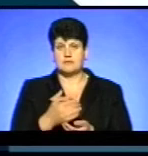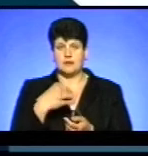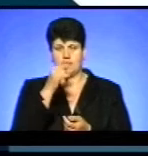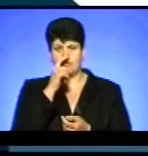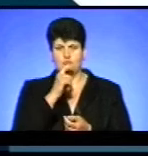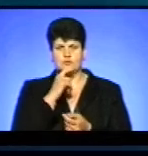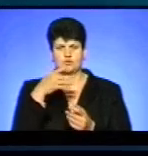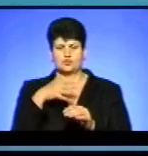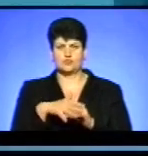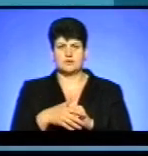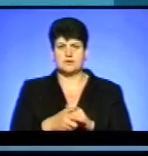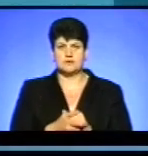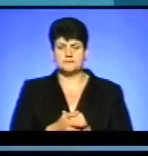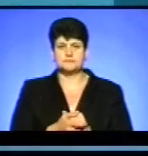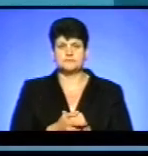можемо зрозуміти.